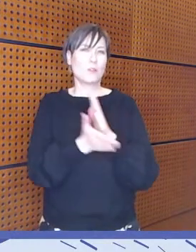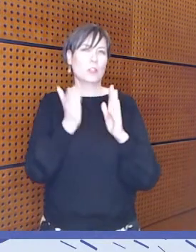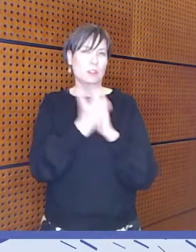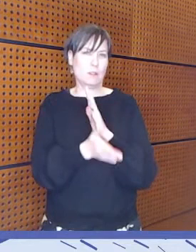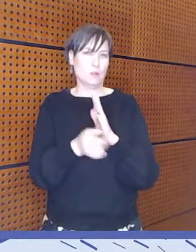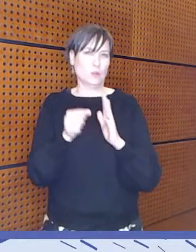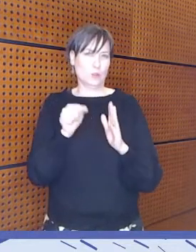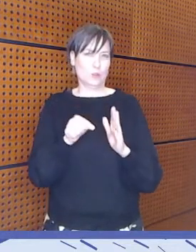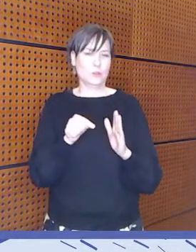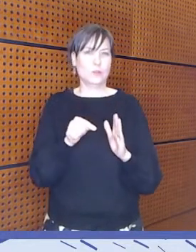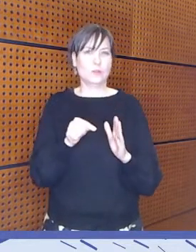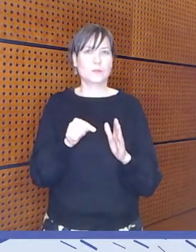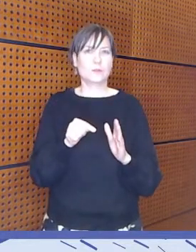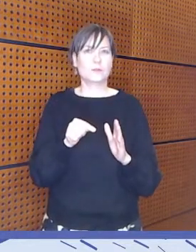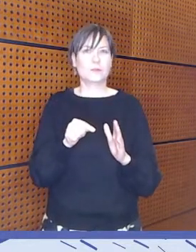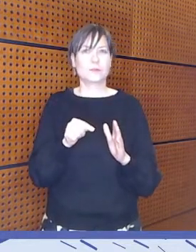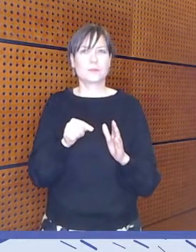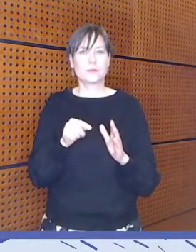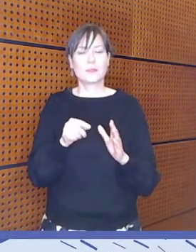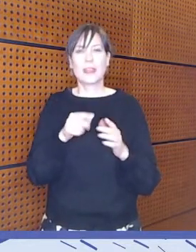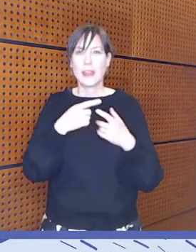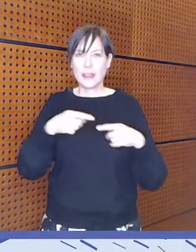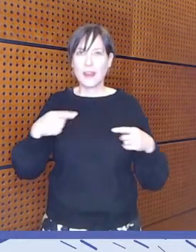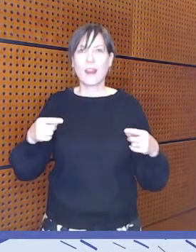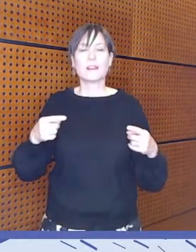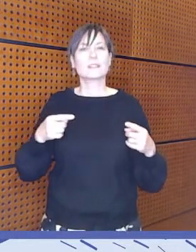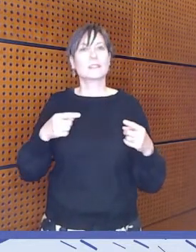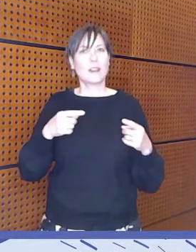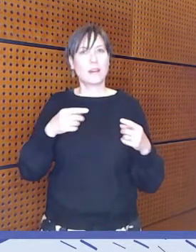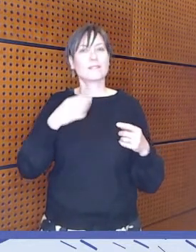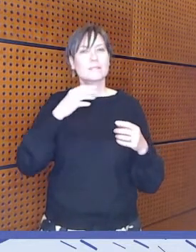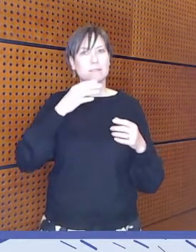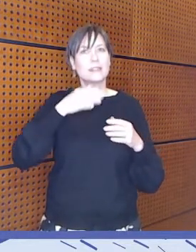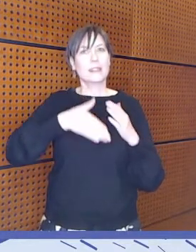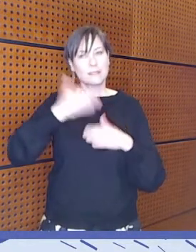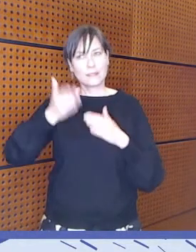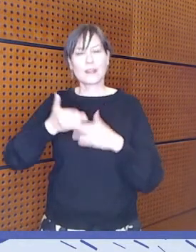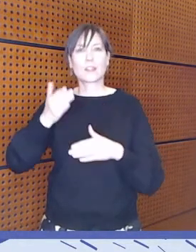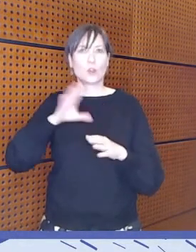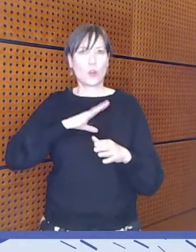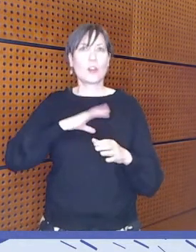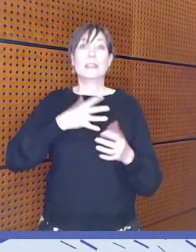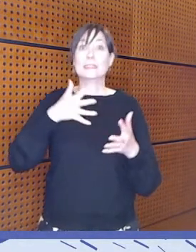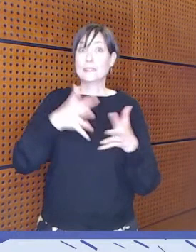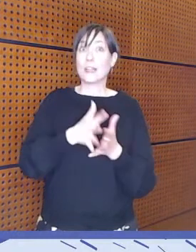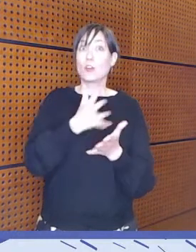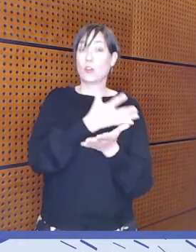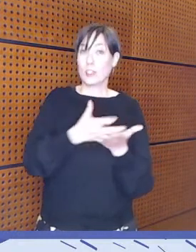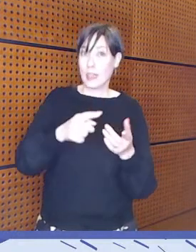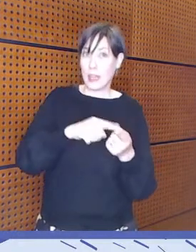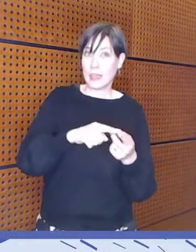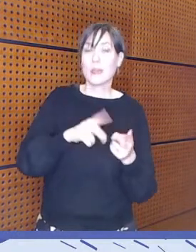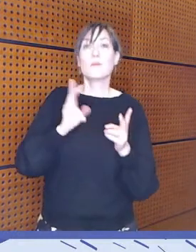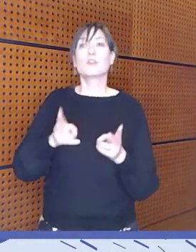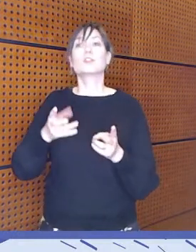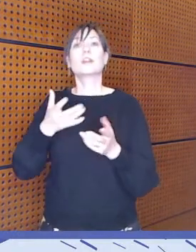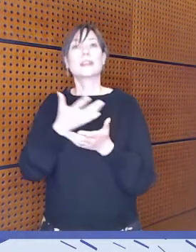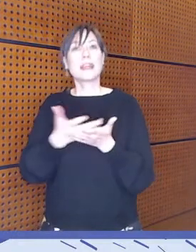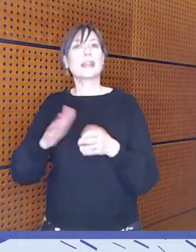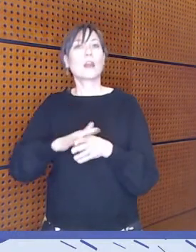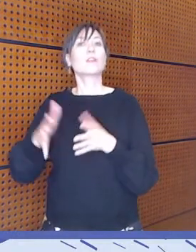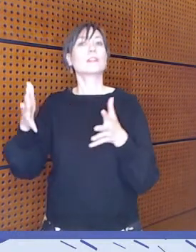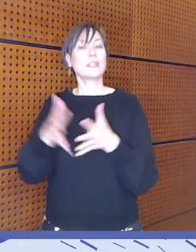eri tiettyjä reseptejä, miten niitä toteutetaan. Selkokieli ja myös sitten selkeä kieli ja kaikki nämä asiat.